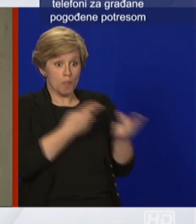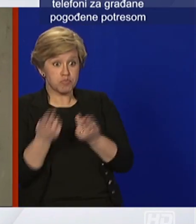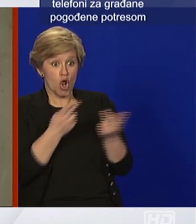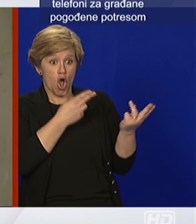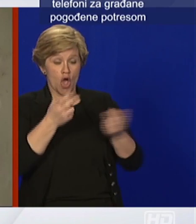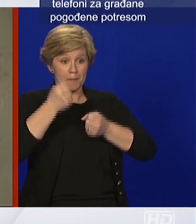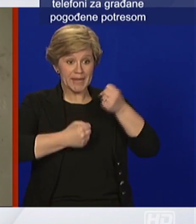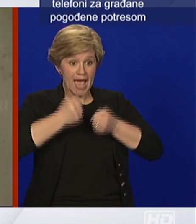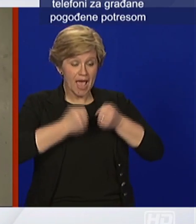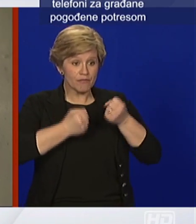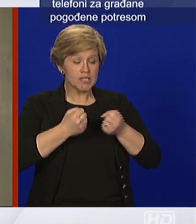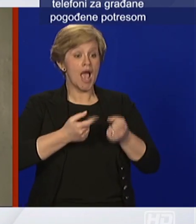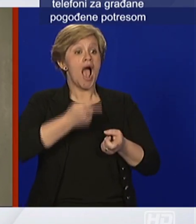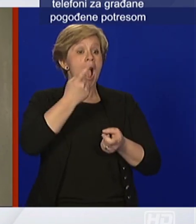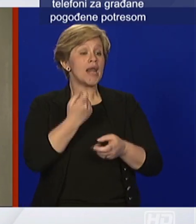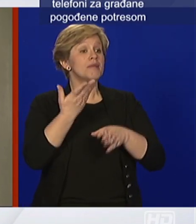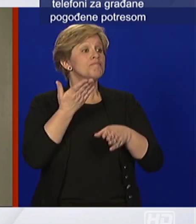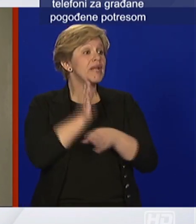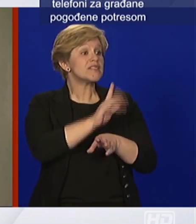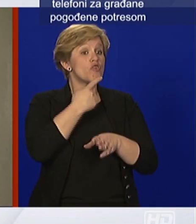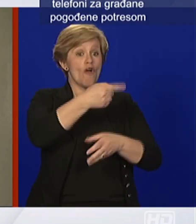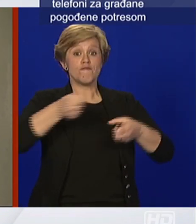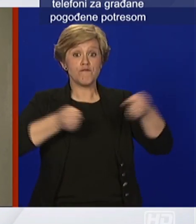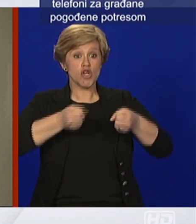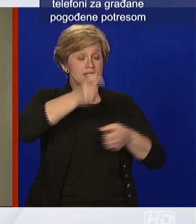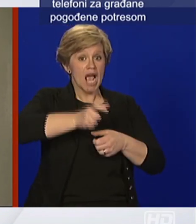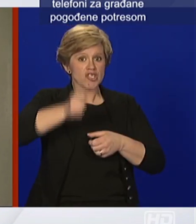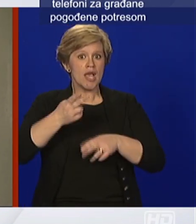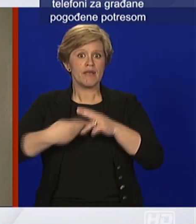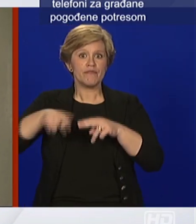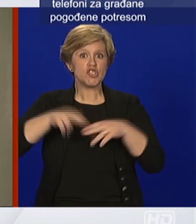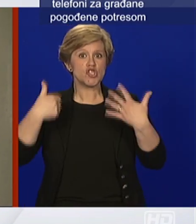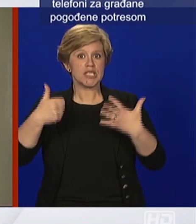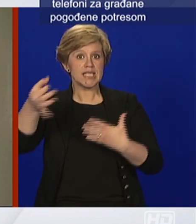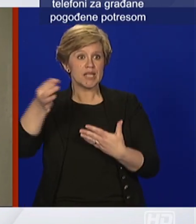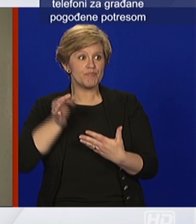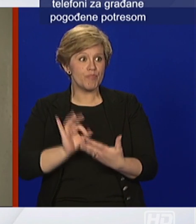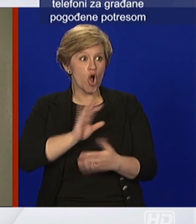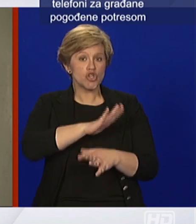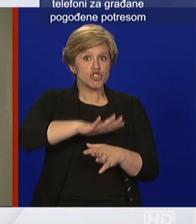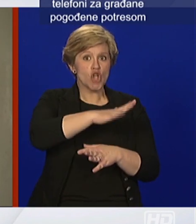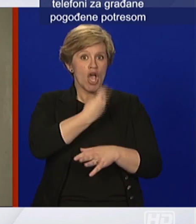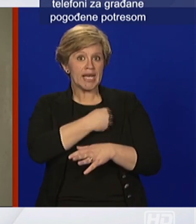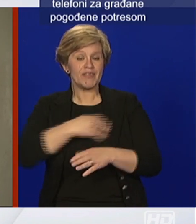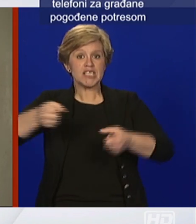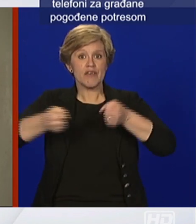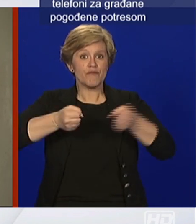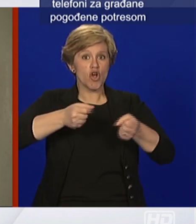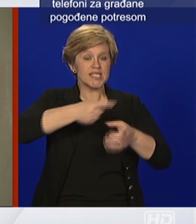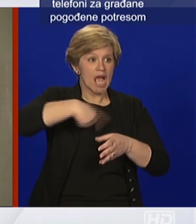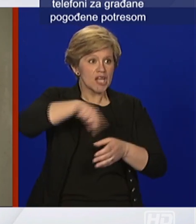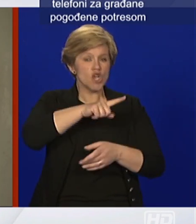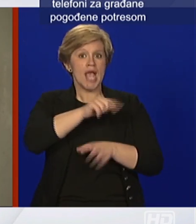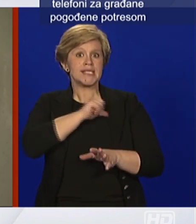vozači predstavnici vozača kažu da je više od 60% njihovih članova znači hrvatskih vozača u samoizolaciji ili